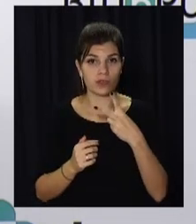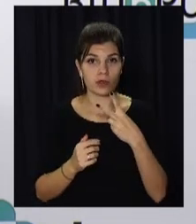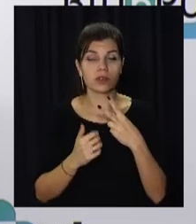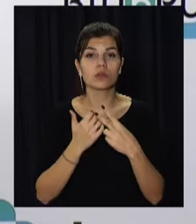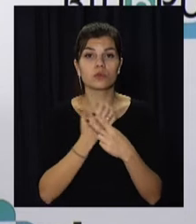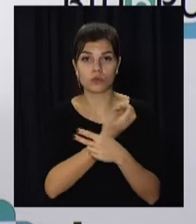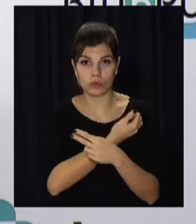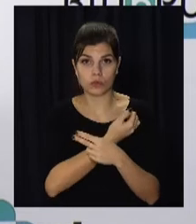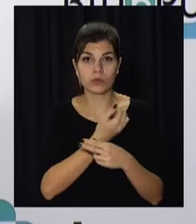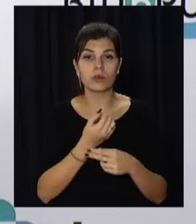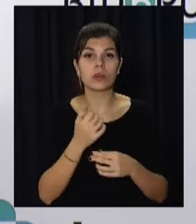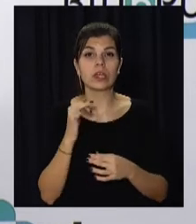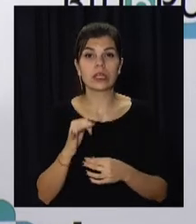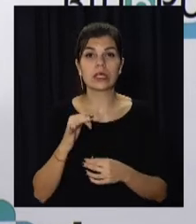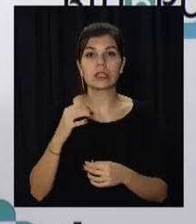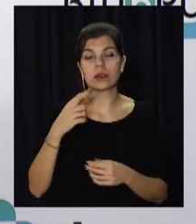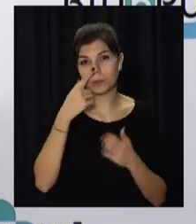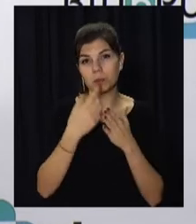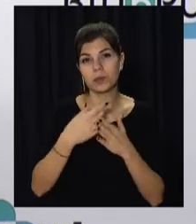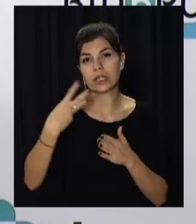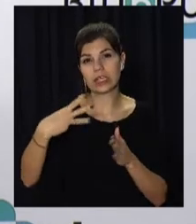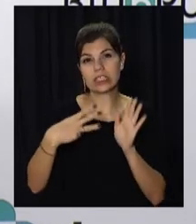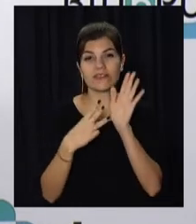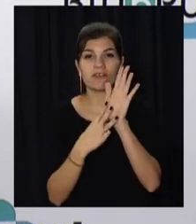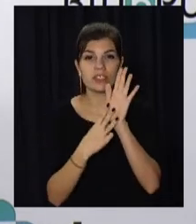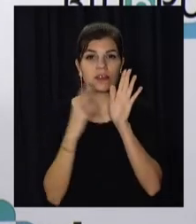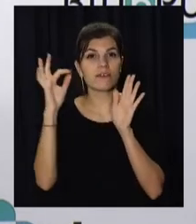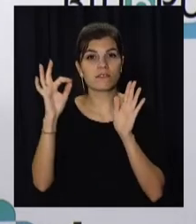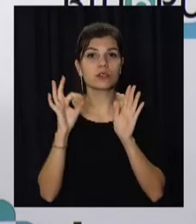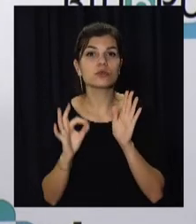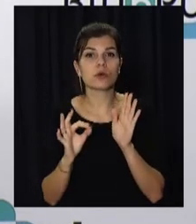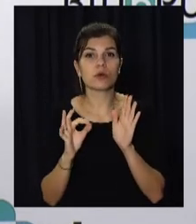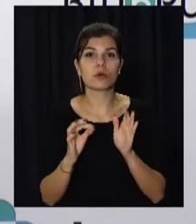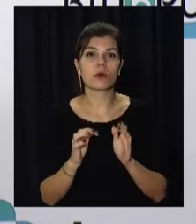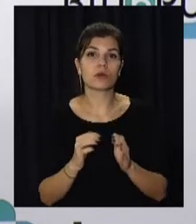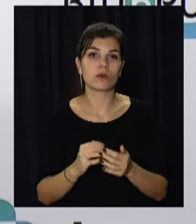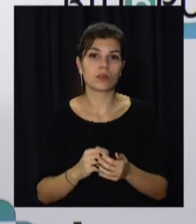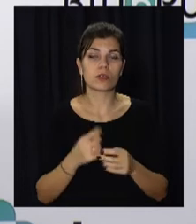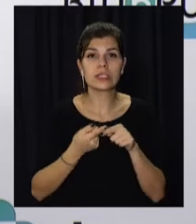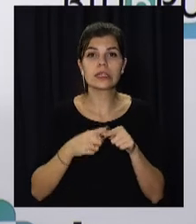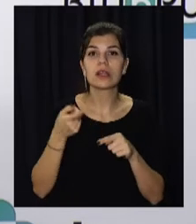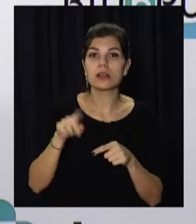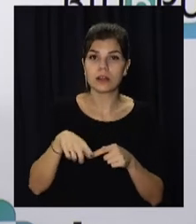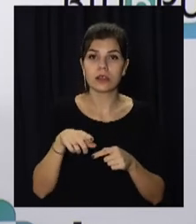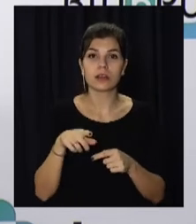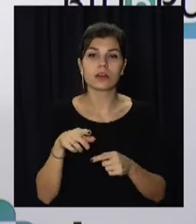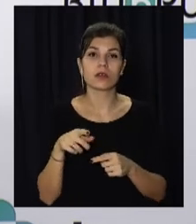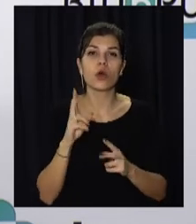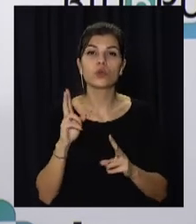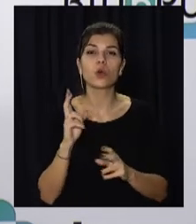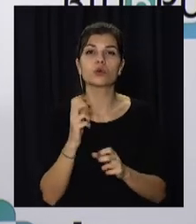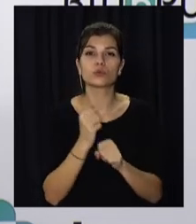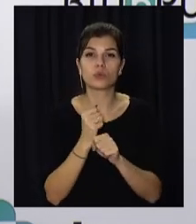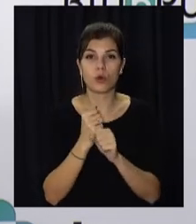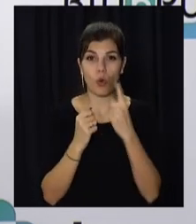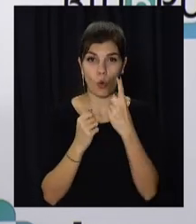І майже 38% – це ті, хто зробили